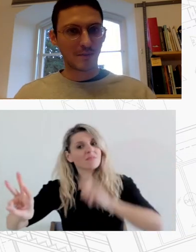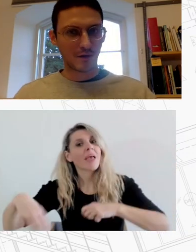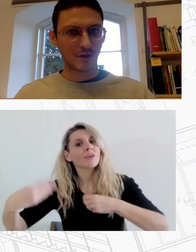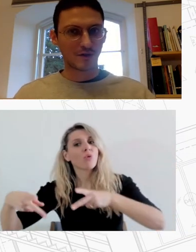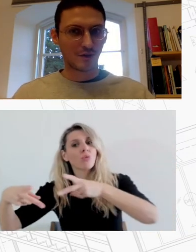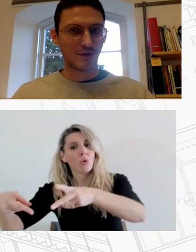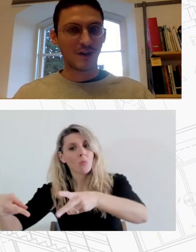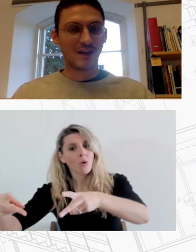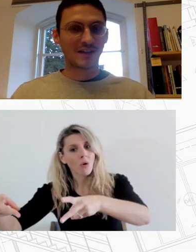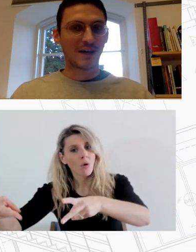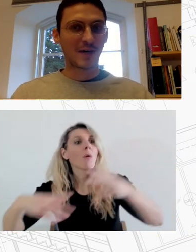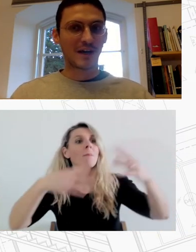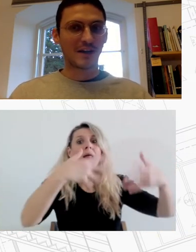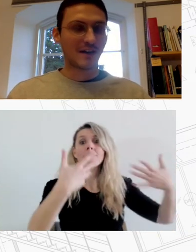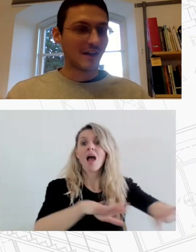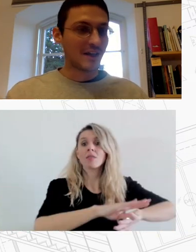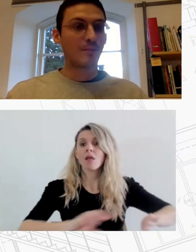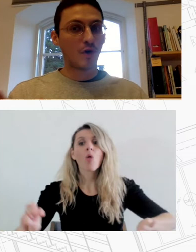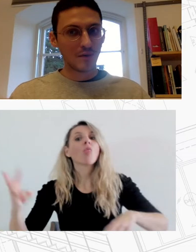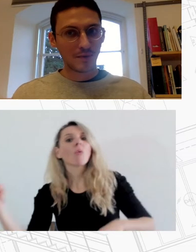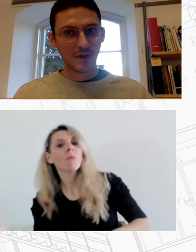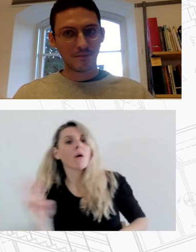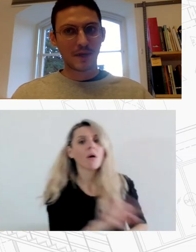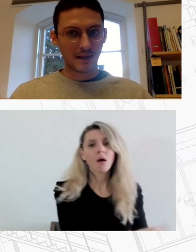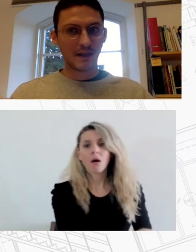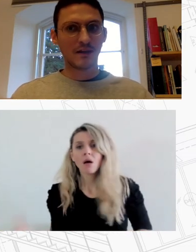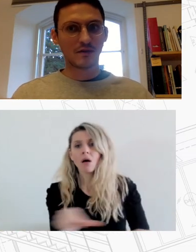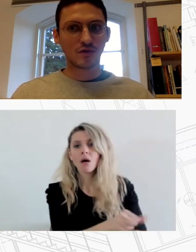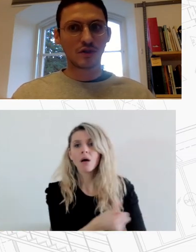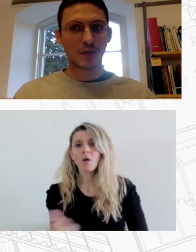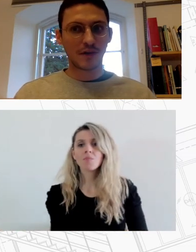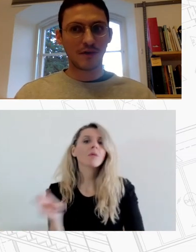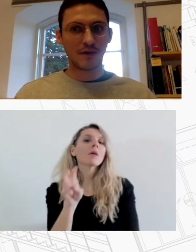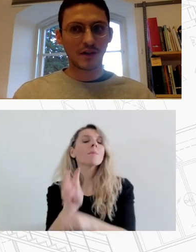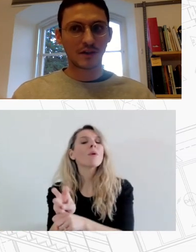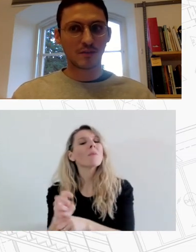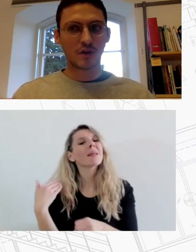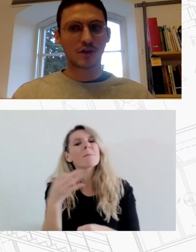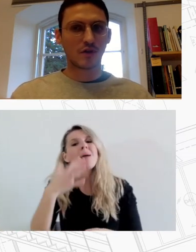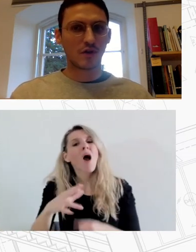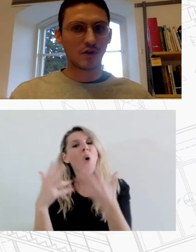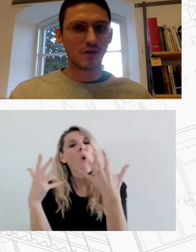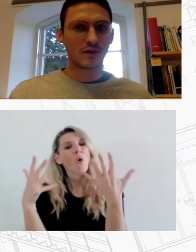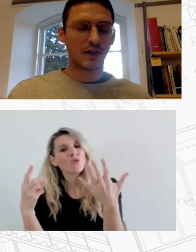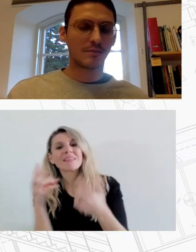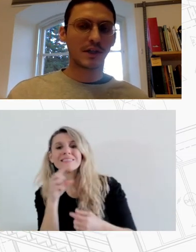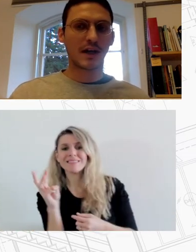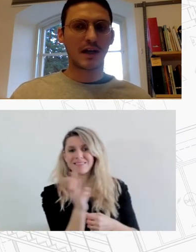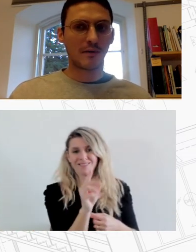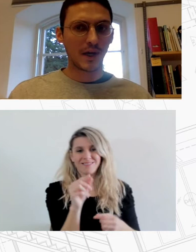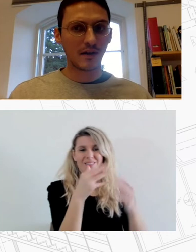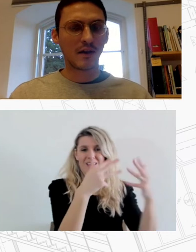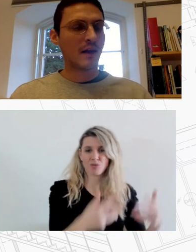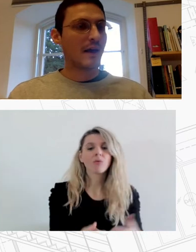ξαναμπαίνουν στα καμαρίνια Οι υπόλοιποι, πέντε ζουν στις περιφέρειες της πόλης και των χωριών σε σπίτια